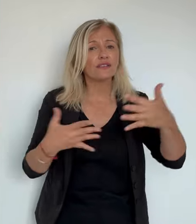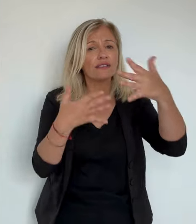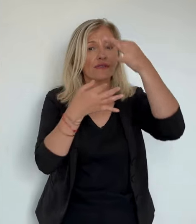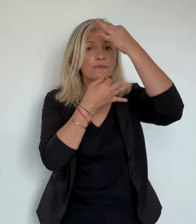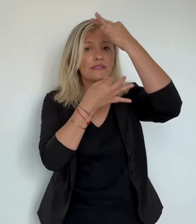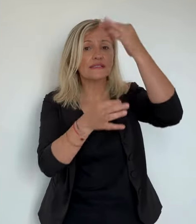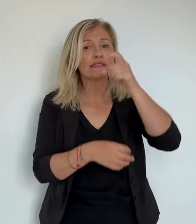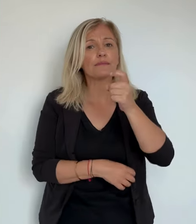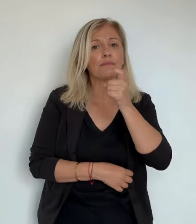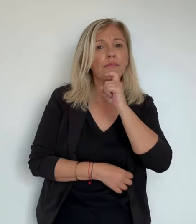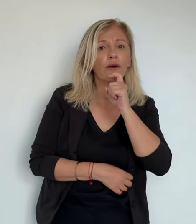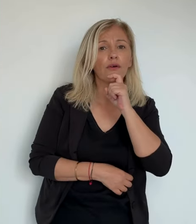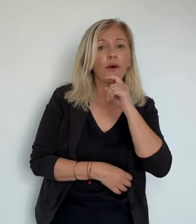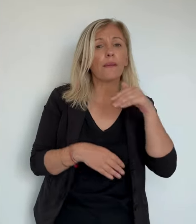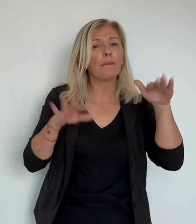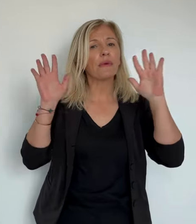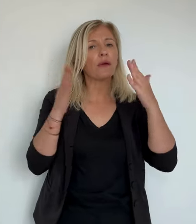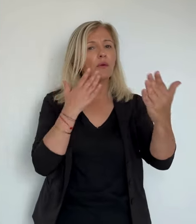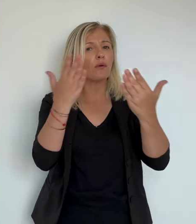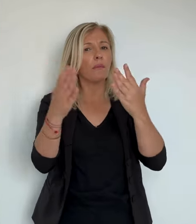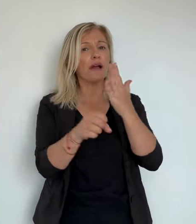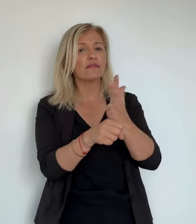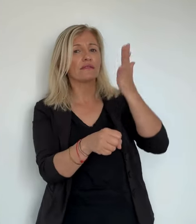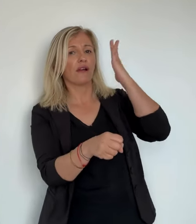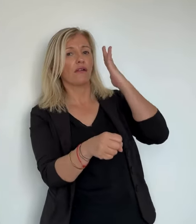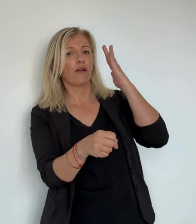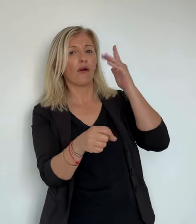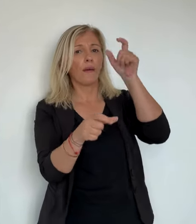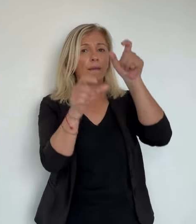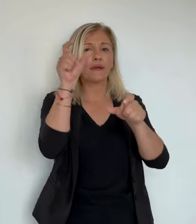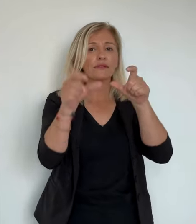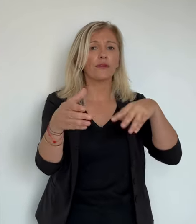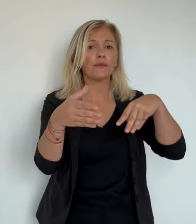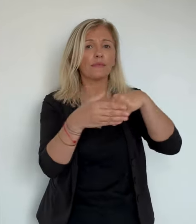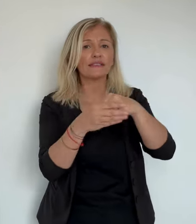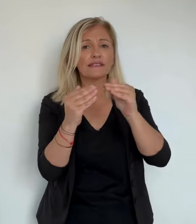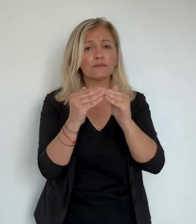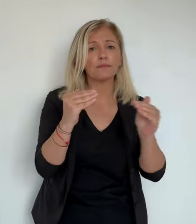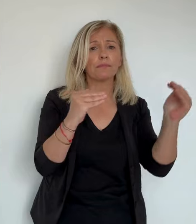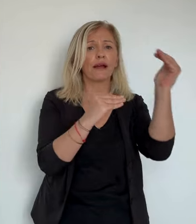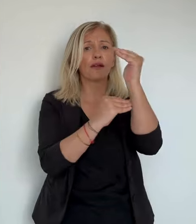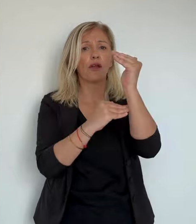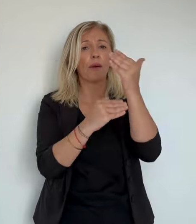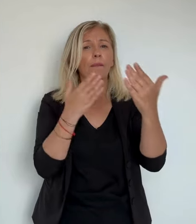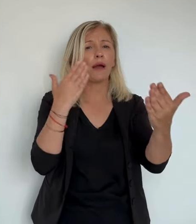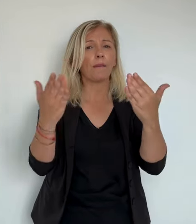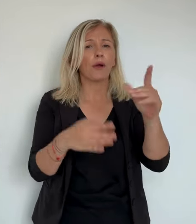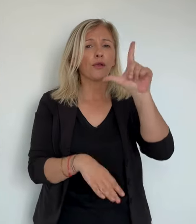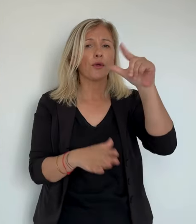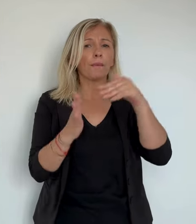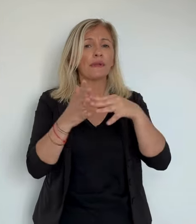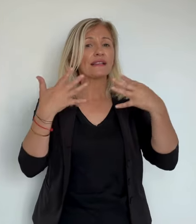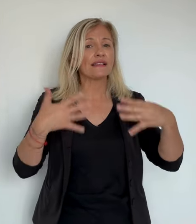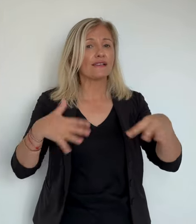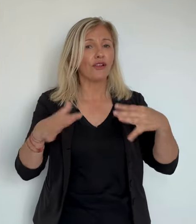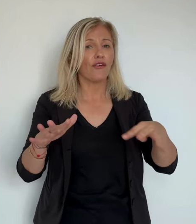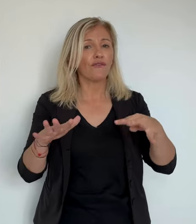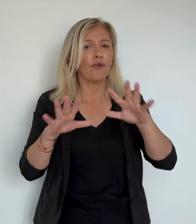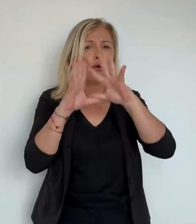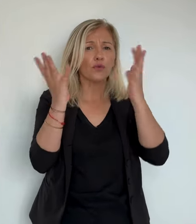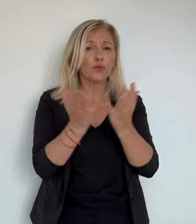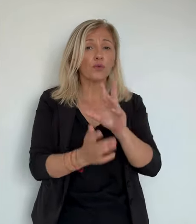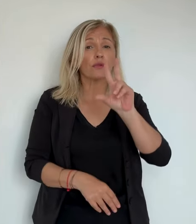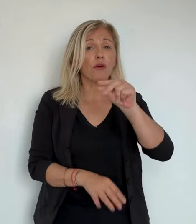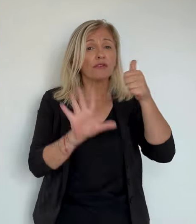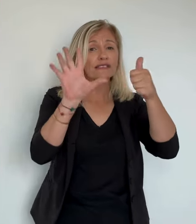de chiffres encore sur l'ensemble de la ville de Bastia, mais c'est plus qu'il y a 5 ans et il semblerait que la participation à Bastia soit supérieure